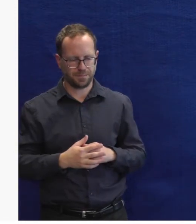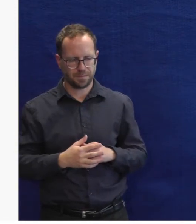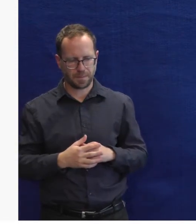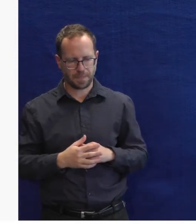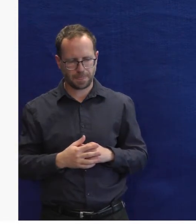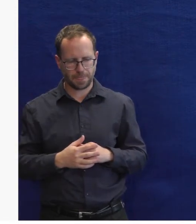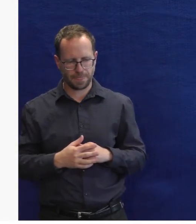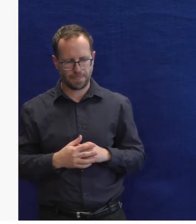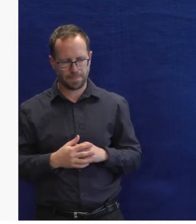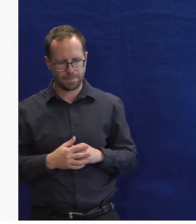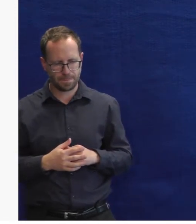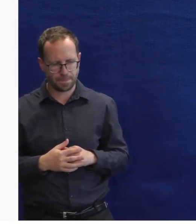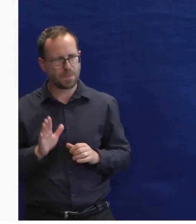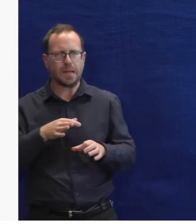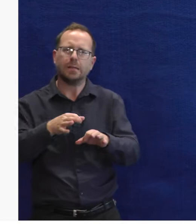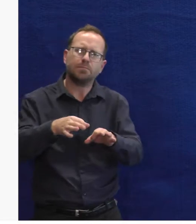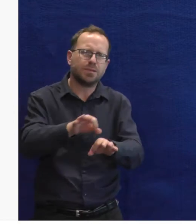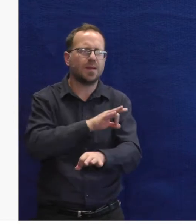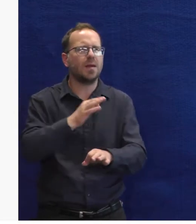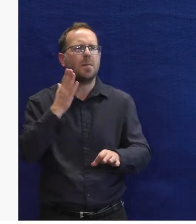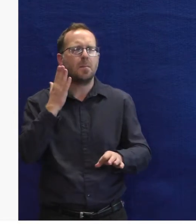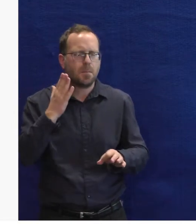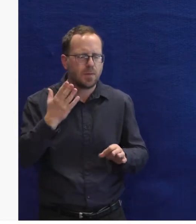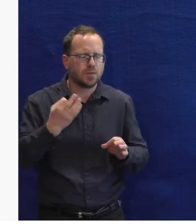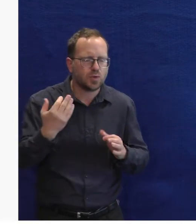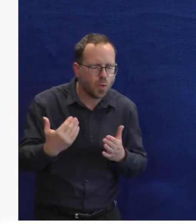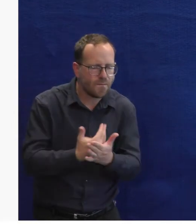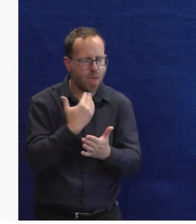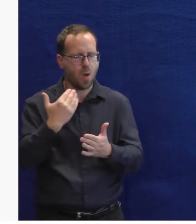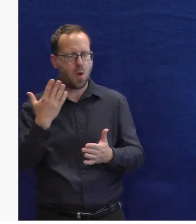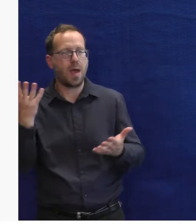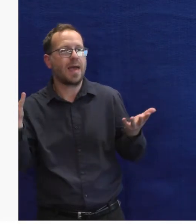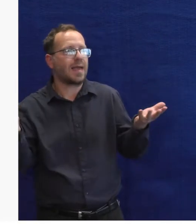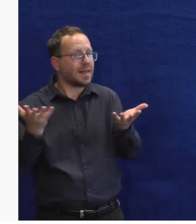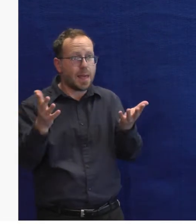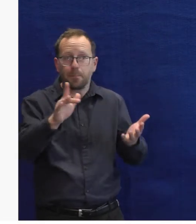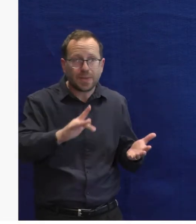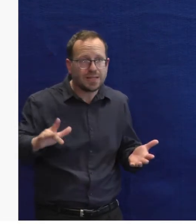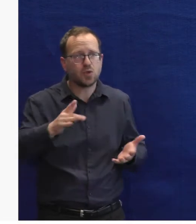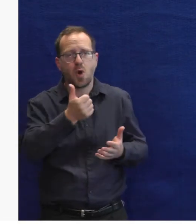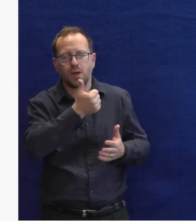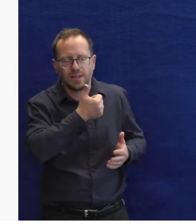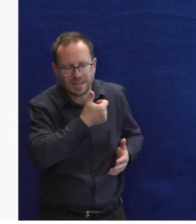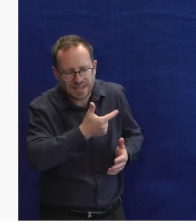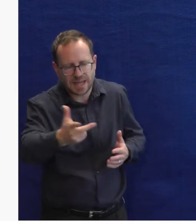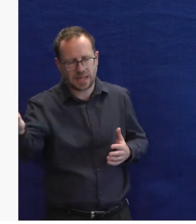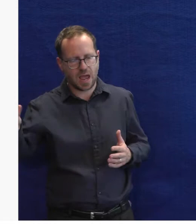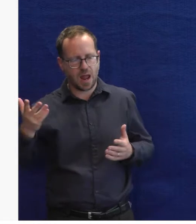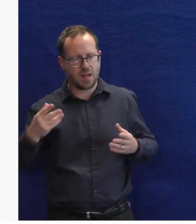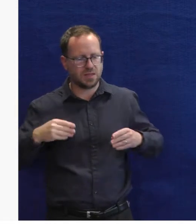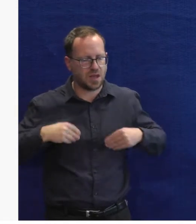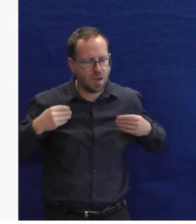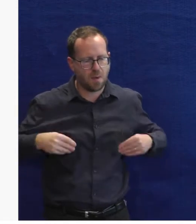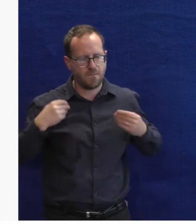a stane se v externí aplikaci. Nebudu asi už takhle podrobně hovořit o tom zbytku, kde jsem, co je nového a